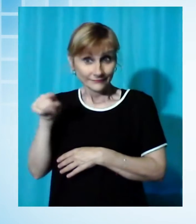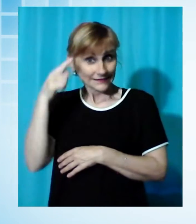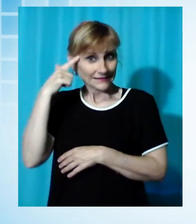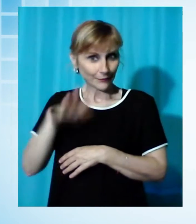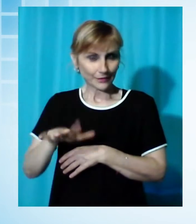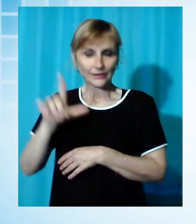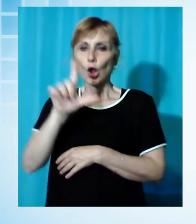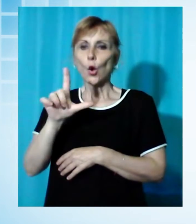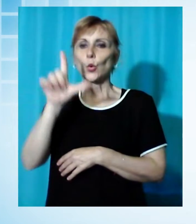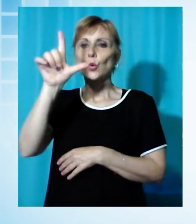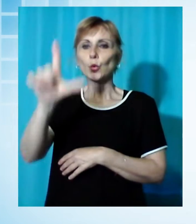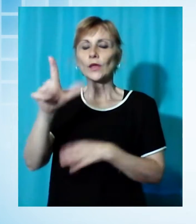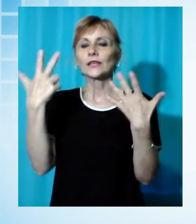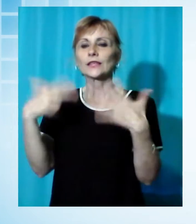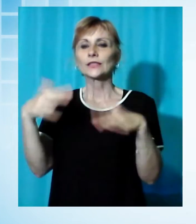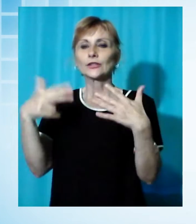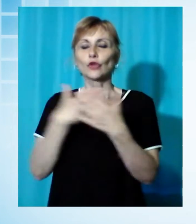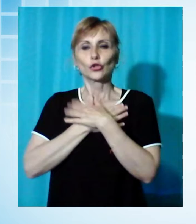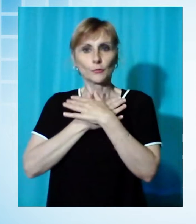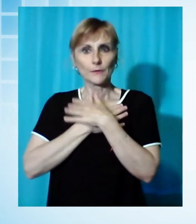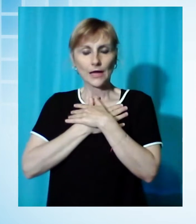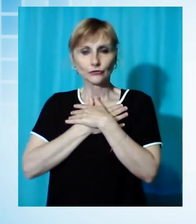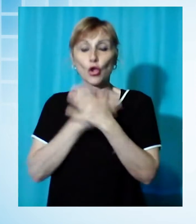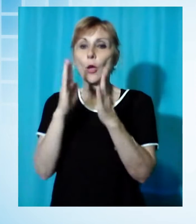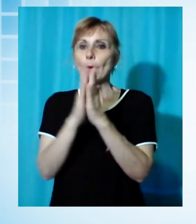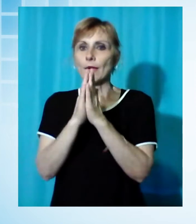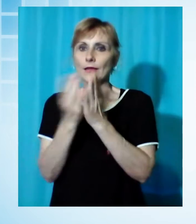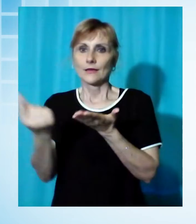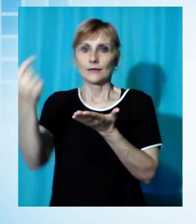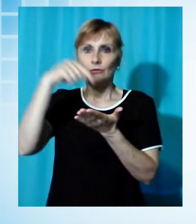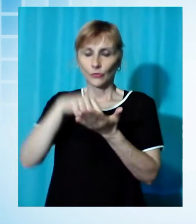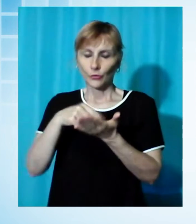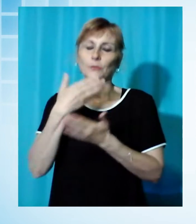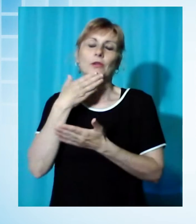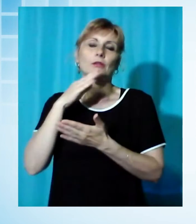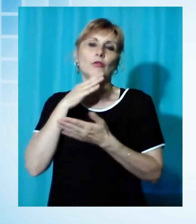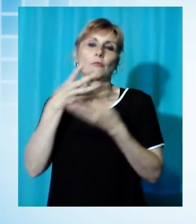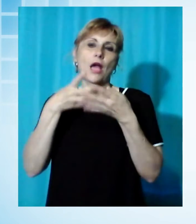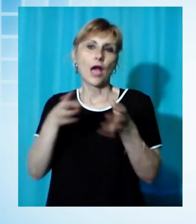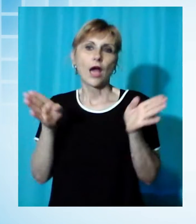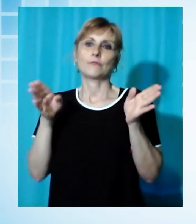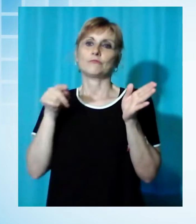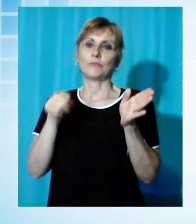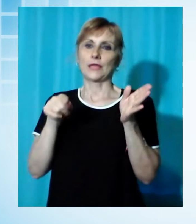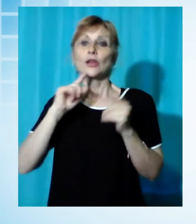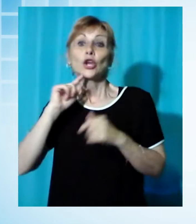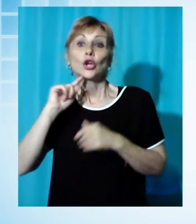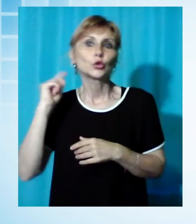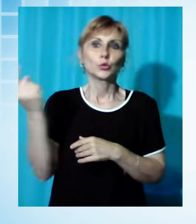le celebrazioni eucaristiche a porte aperte in tutte le nostre parrocchie.